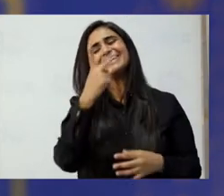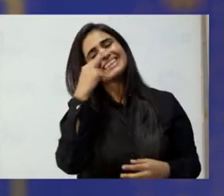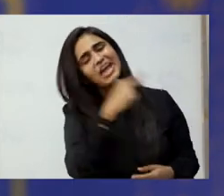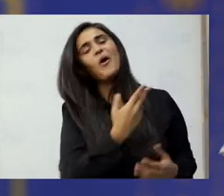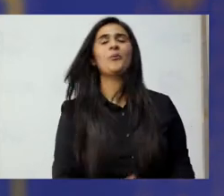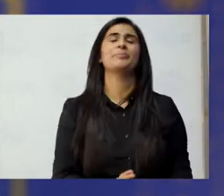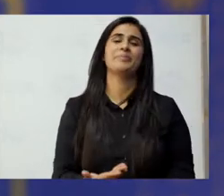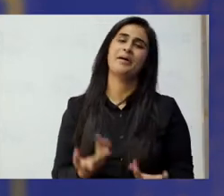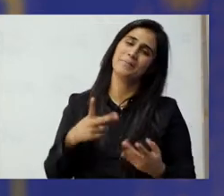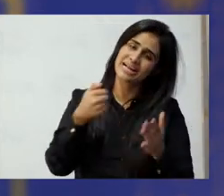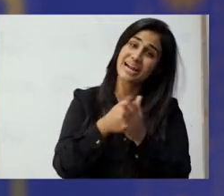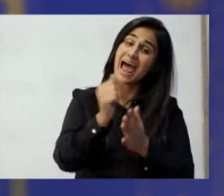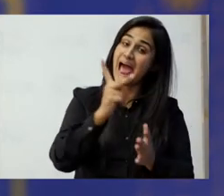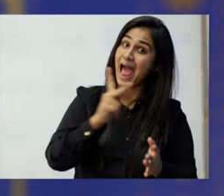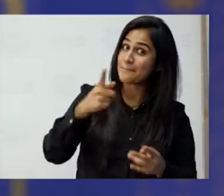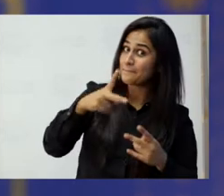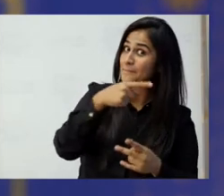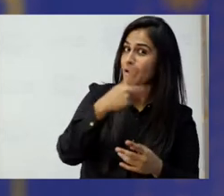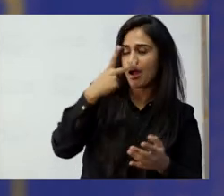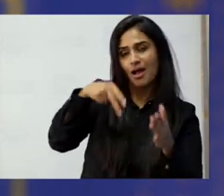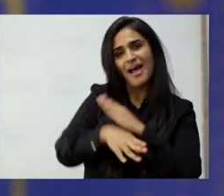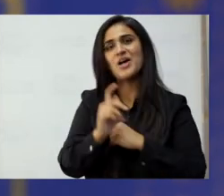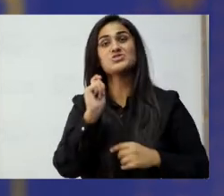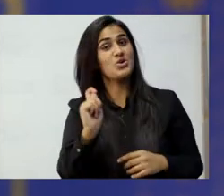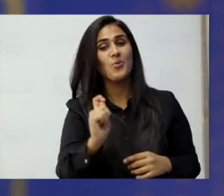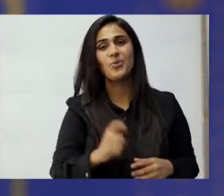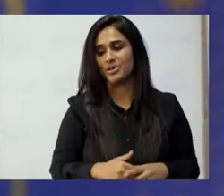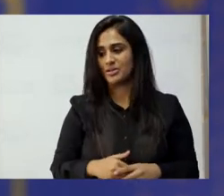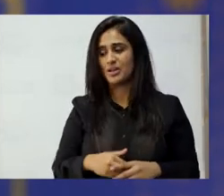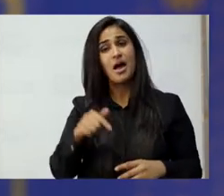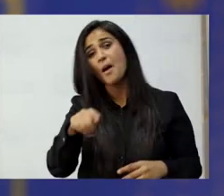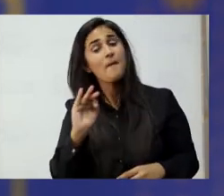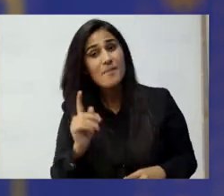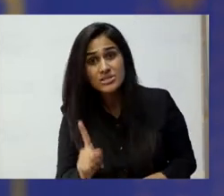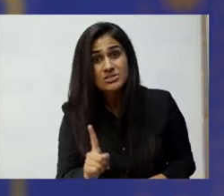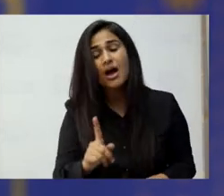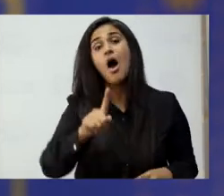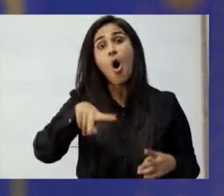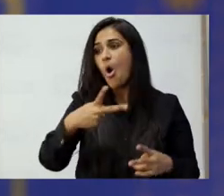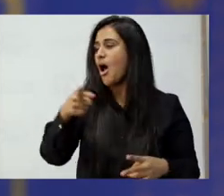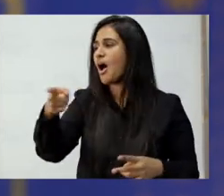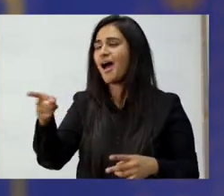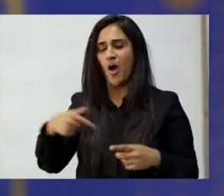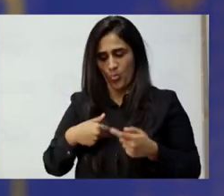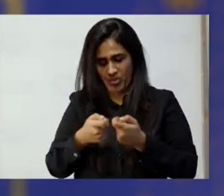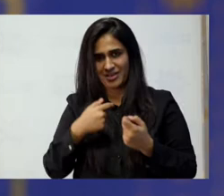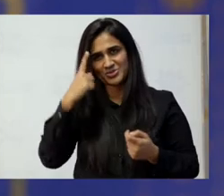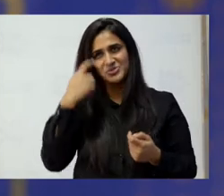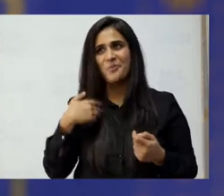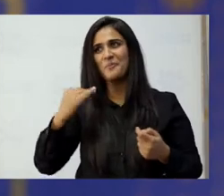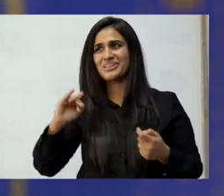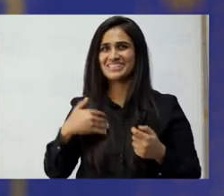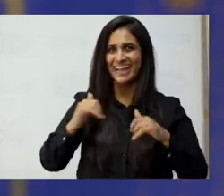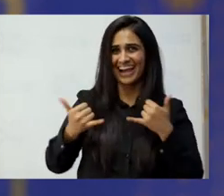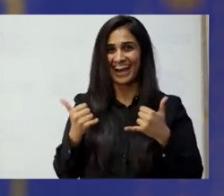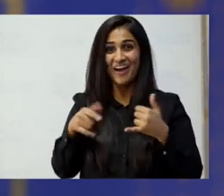اور آپ جا کے دیکھیں نا پلیز ٹرائی دس ایپ آپ کو بہت مزا آئے گا اور نہ صرف بچوں کو مزا آئے گا ان کو بھی مزا آئے گا